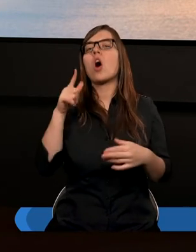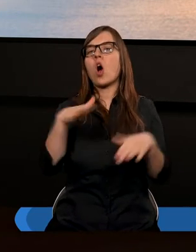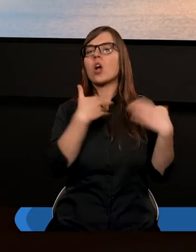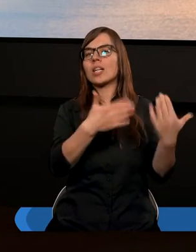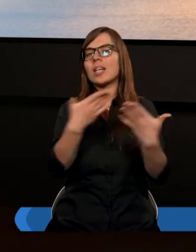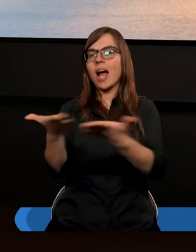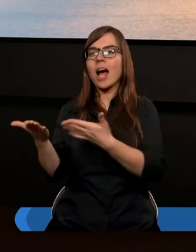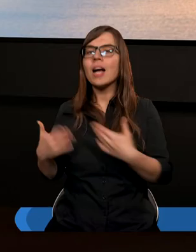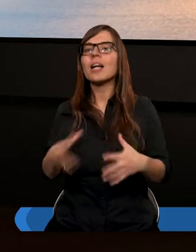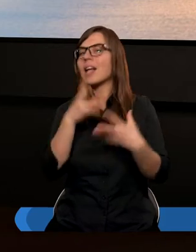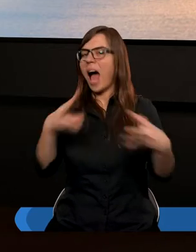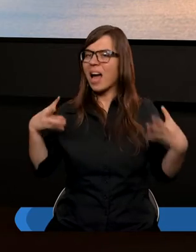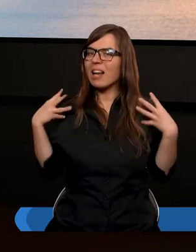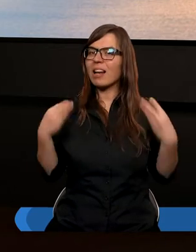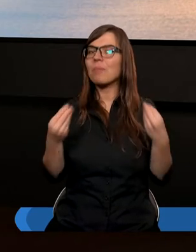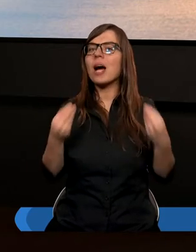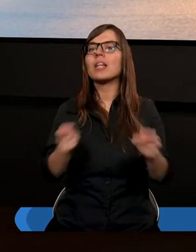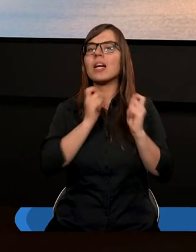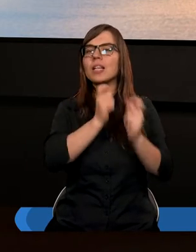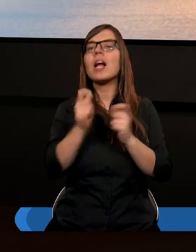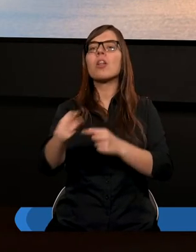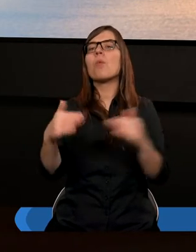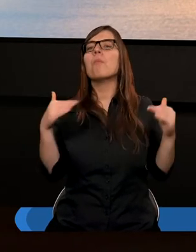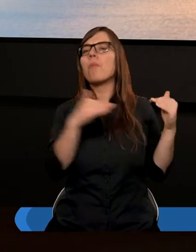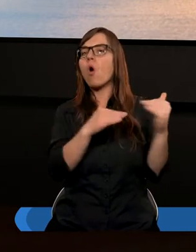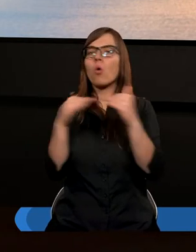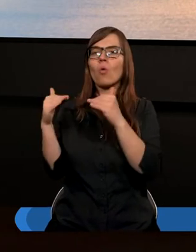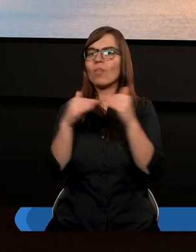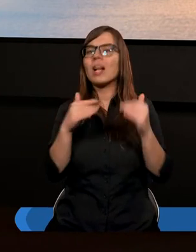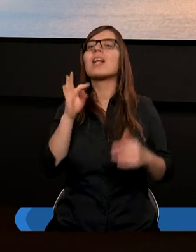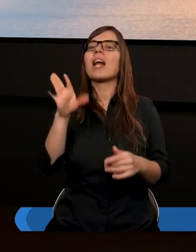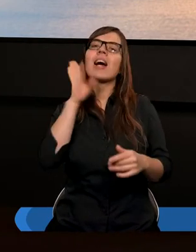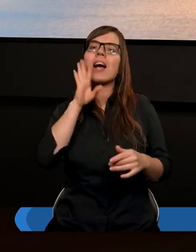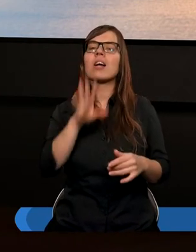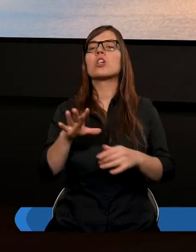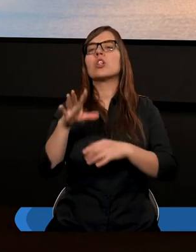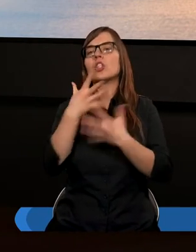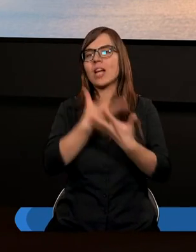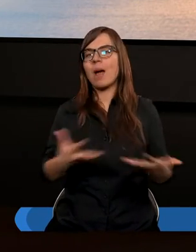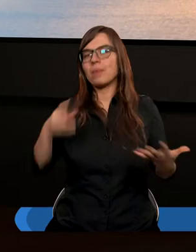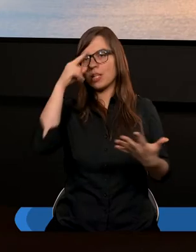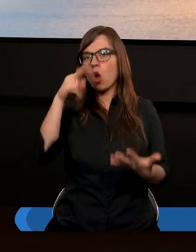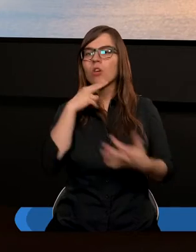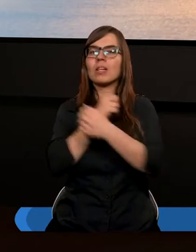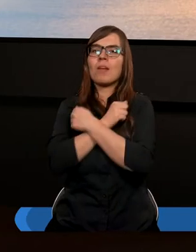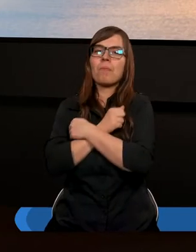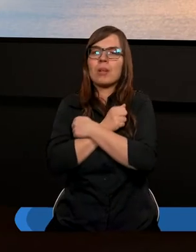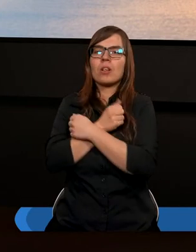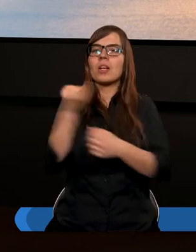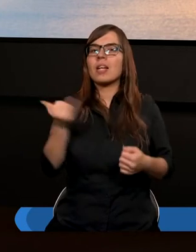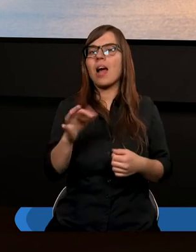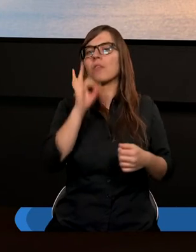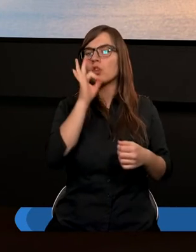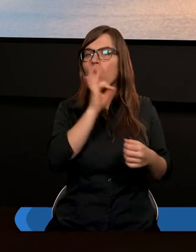on daje najwspanialsze dary. tu porównanie. Tak jak ziemski Ojciec miłujący zawsze